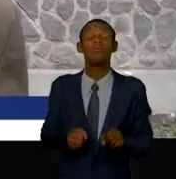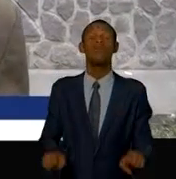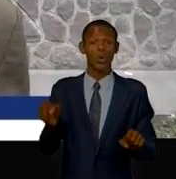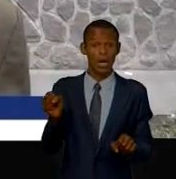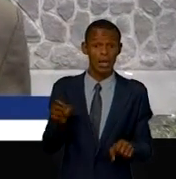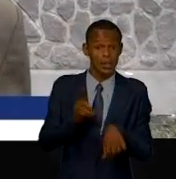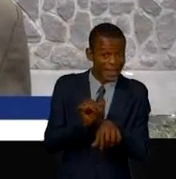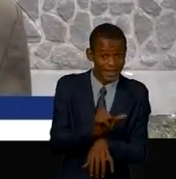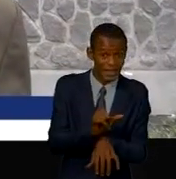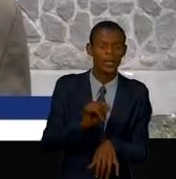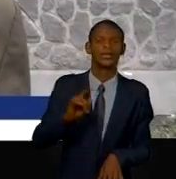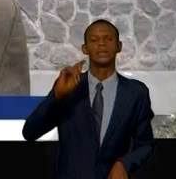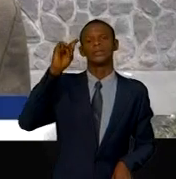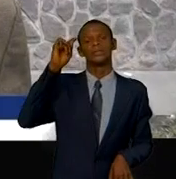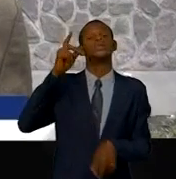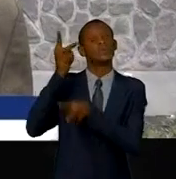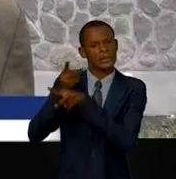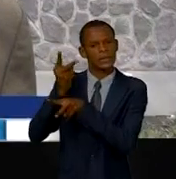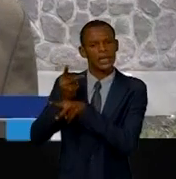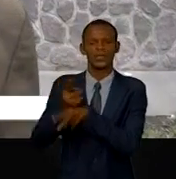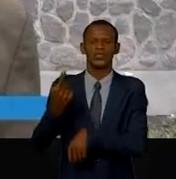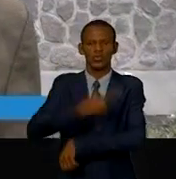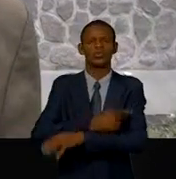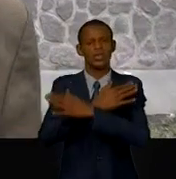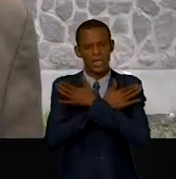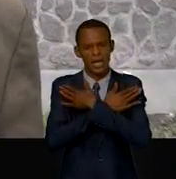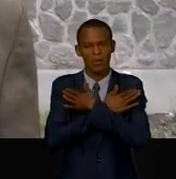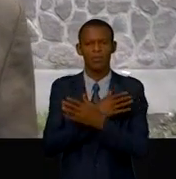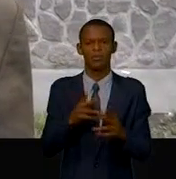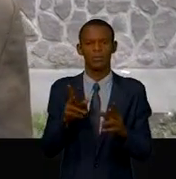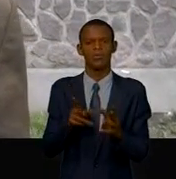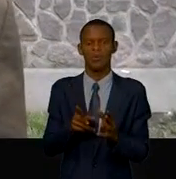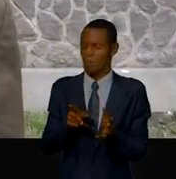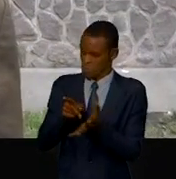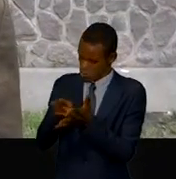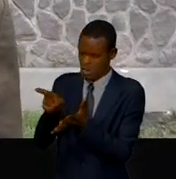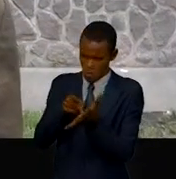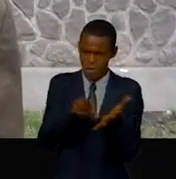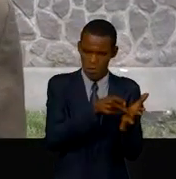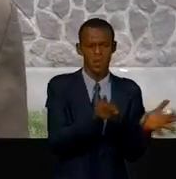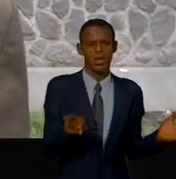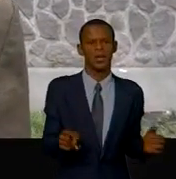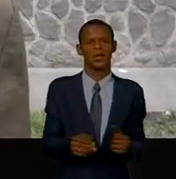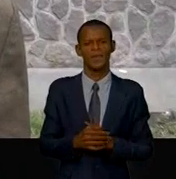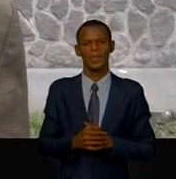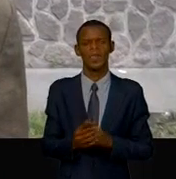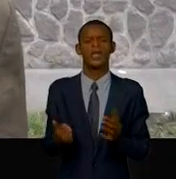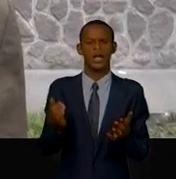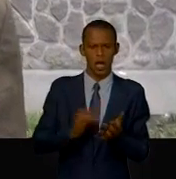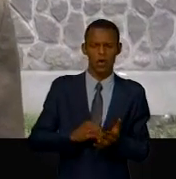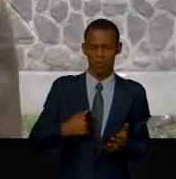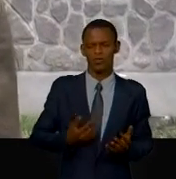RDC. Et deuxième recommandation que je trouve très utile c'est qu